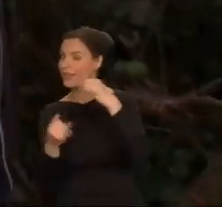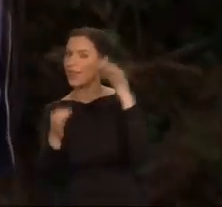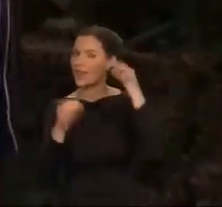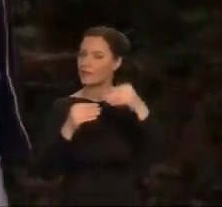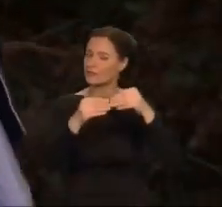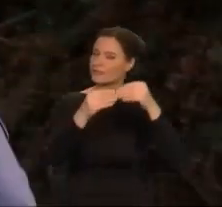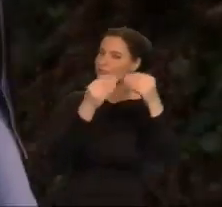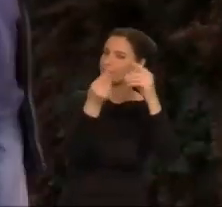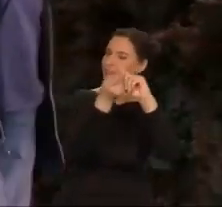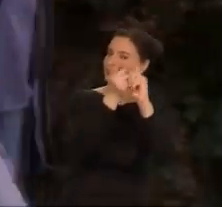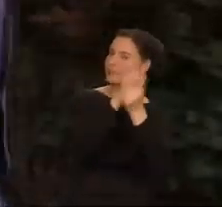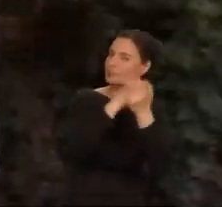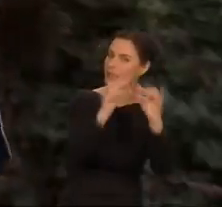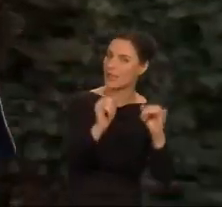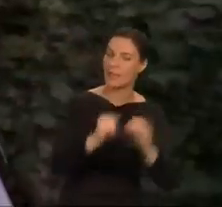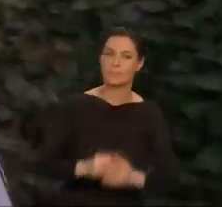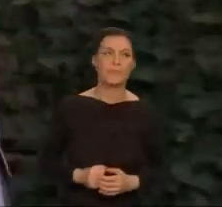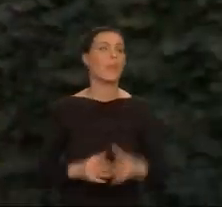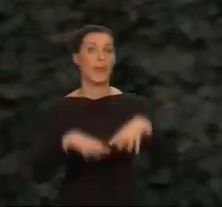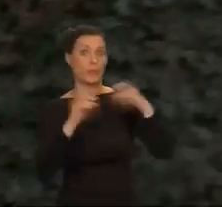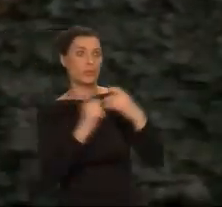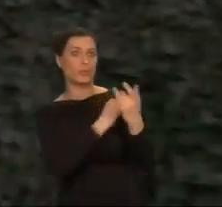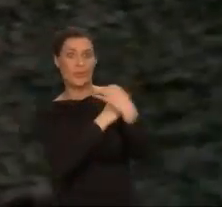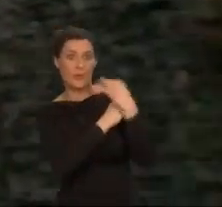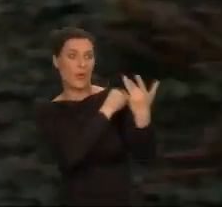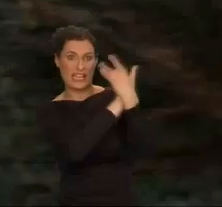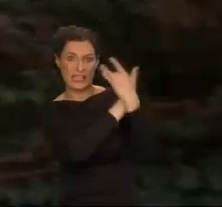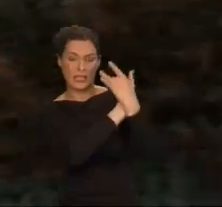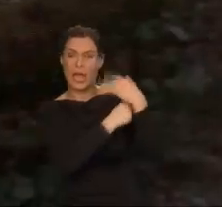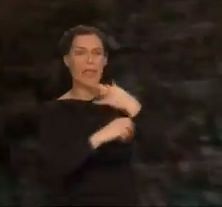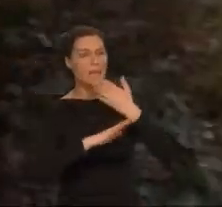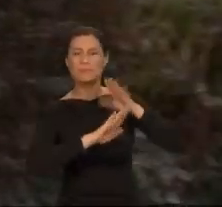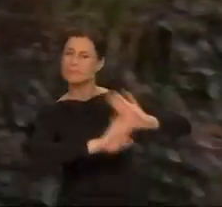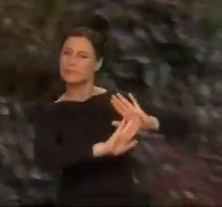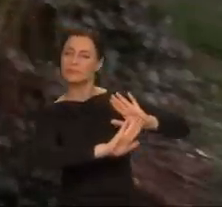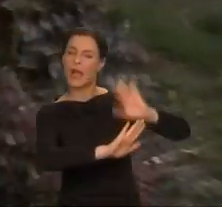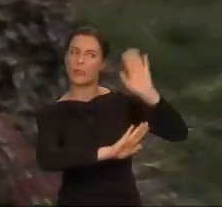Początkowo próbowałam się bronić, ale doszłam do wniosku, że krytyka jest słuszna.